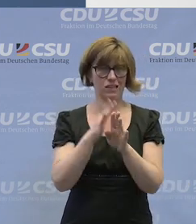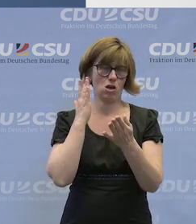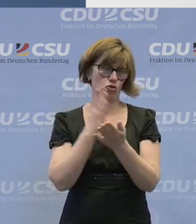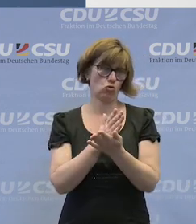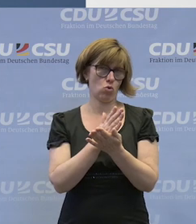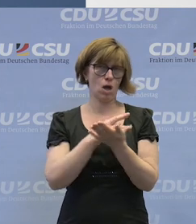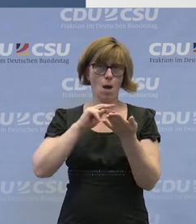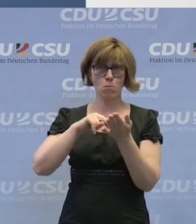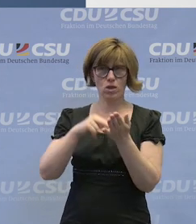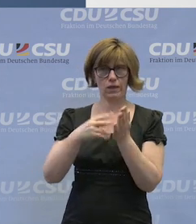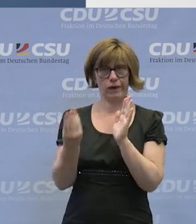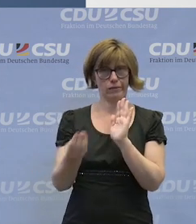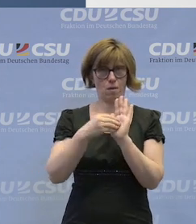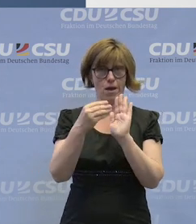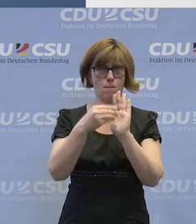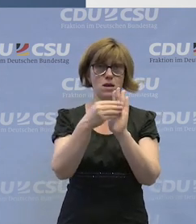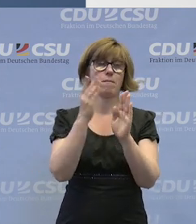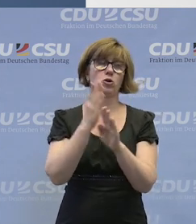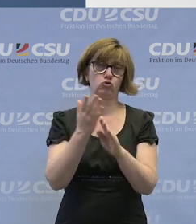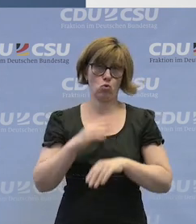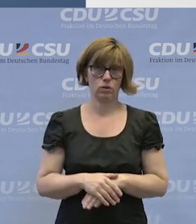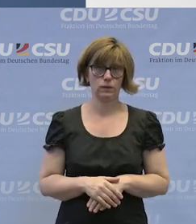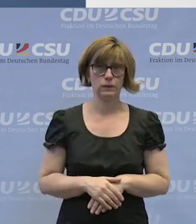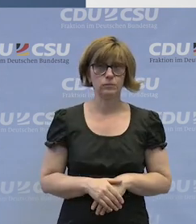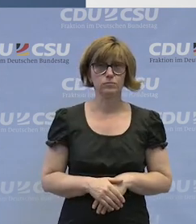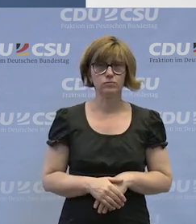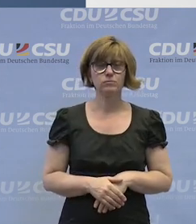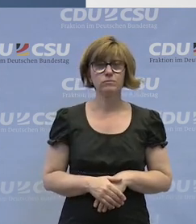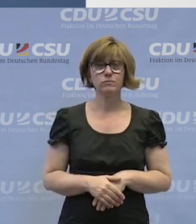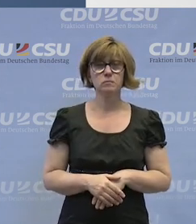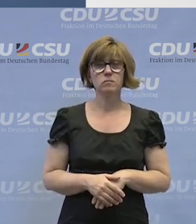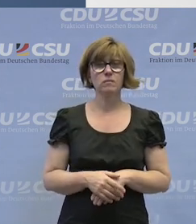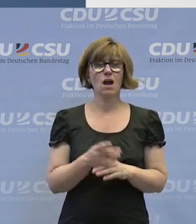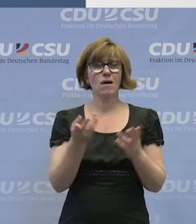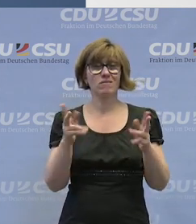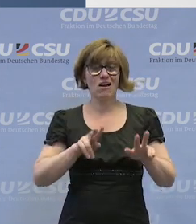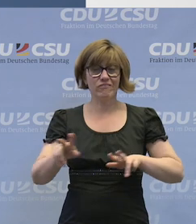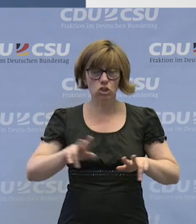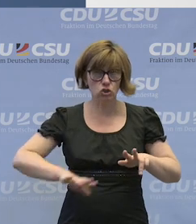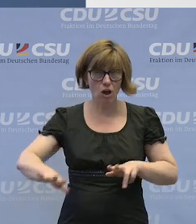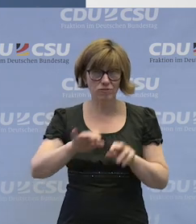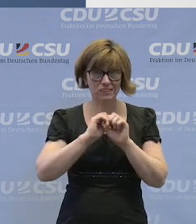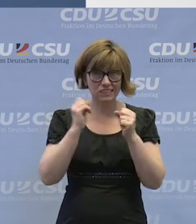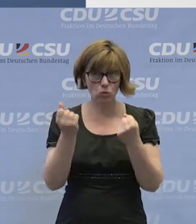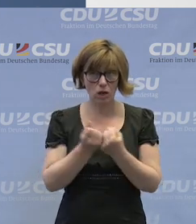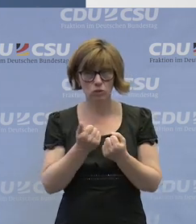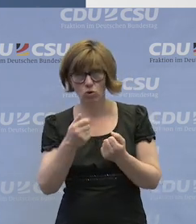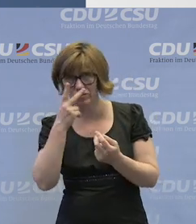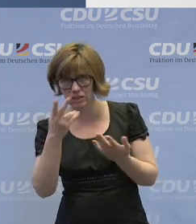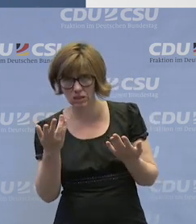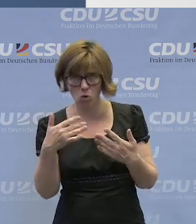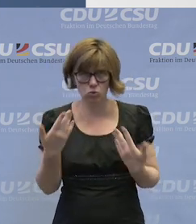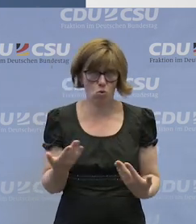wie auch immer, in der Politik inkludiert sind. Allerdings im wirtschaftlichen Umfeld ist das